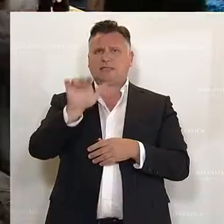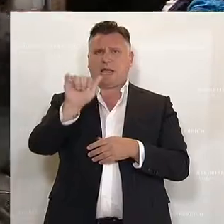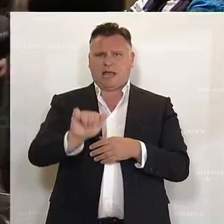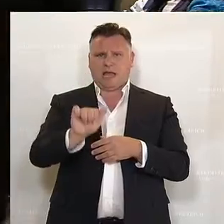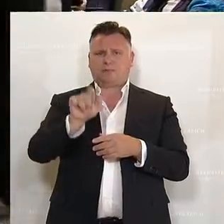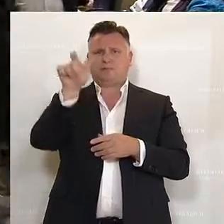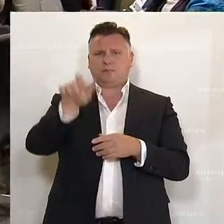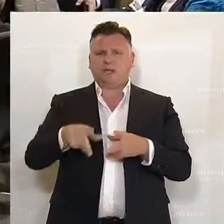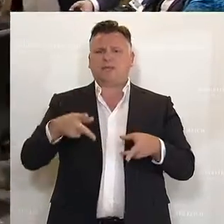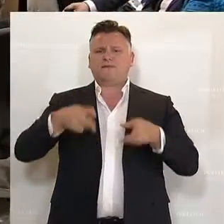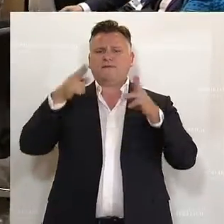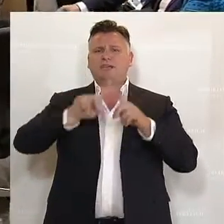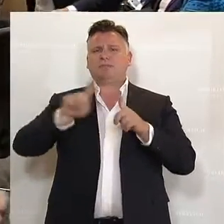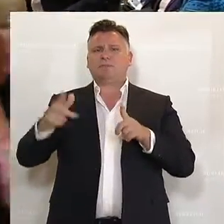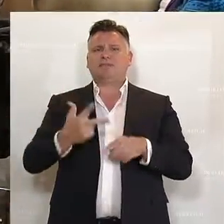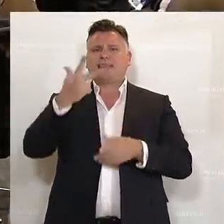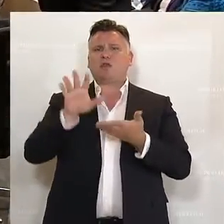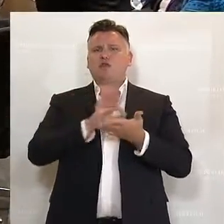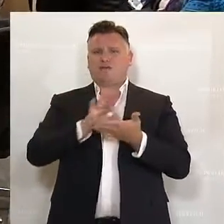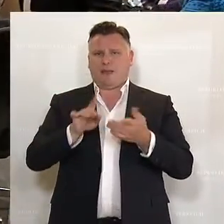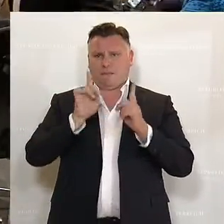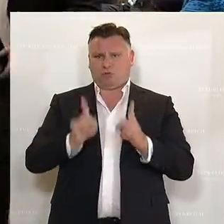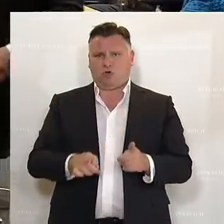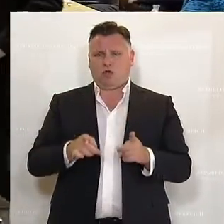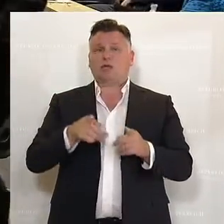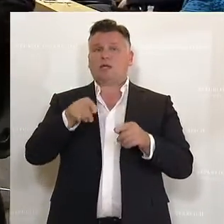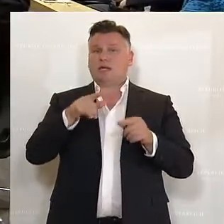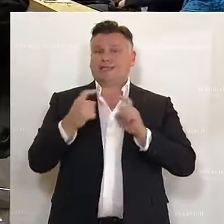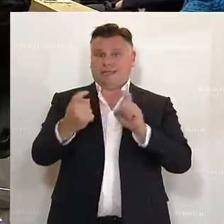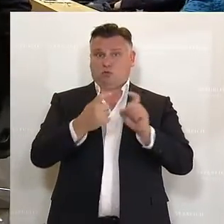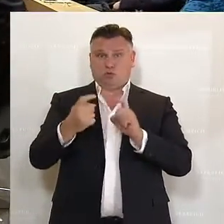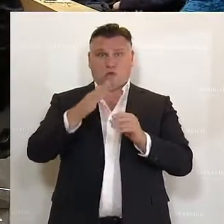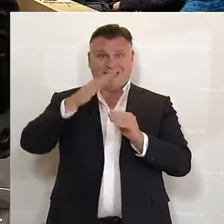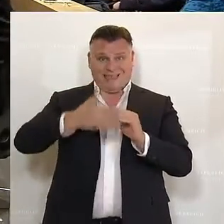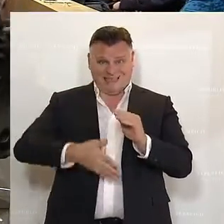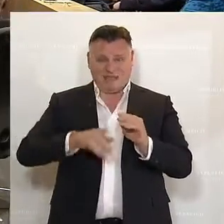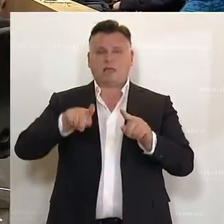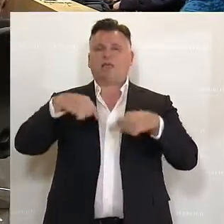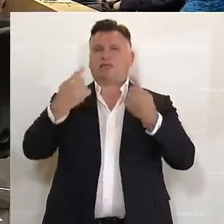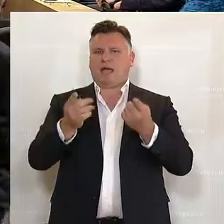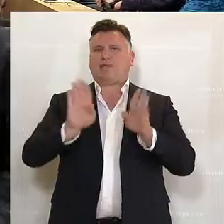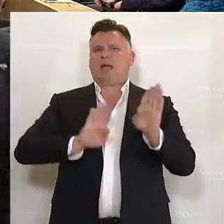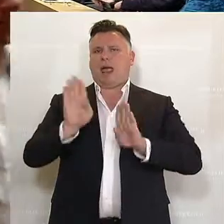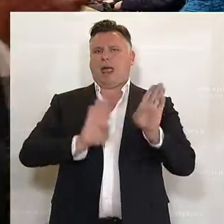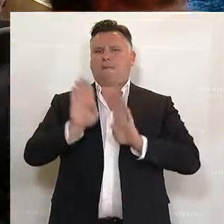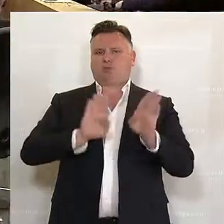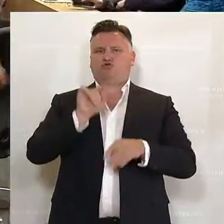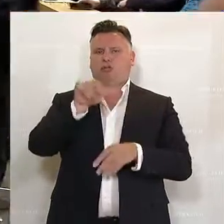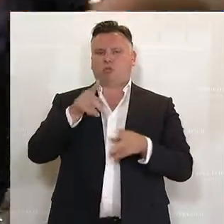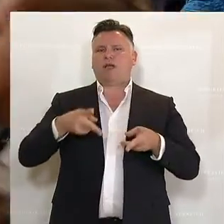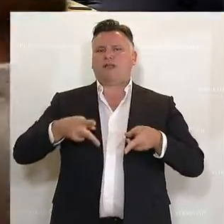einen Antrag der FPÖ. Die Freiheitlichen fordern darin, nämlich Neuwahlen. ... wird die Abstimmung über den gegenständlichen